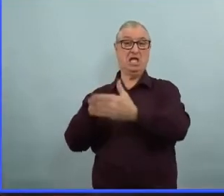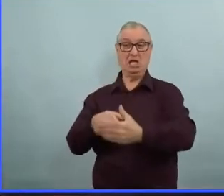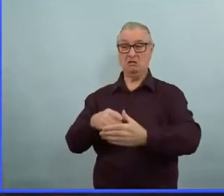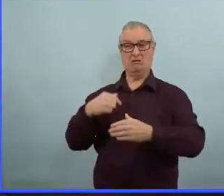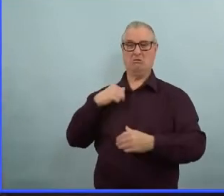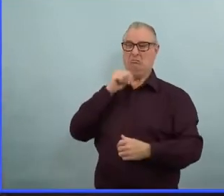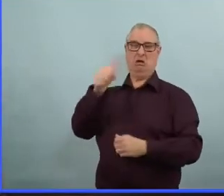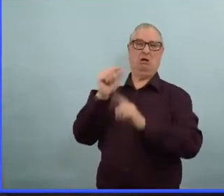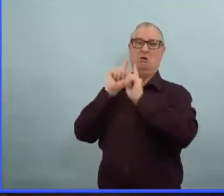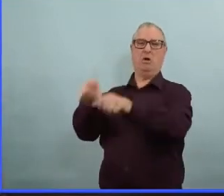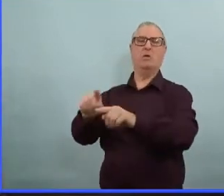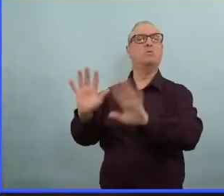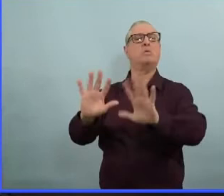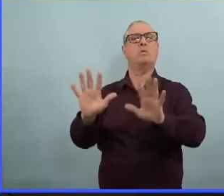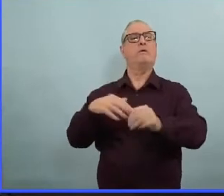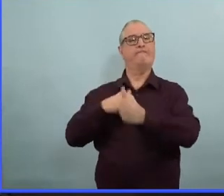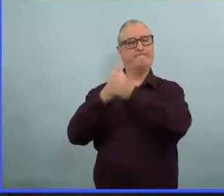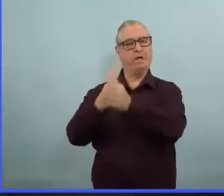de prudence.